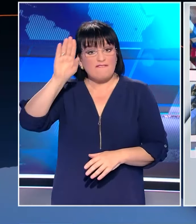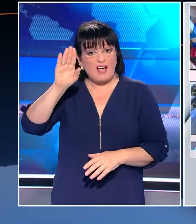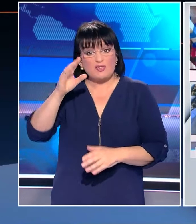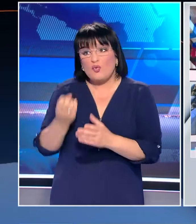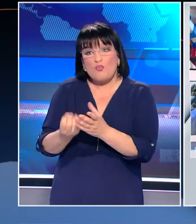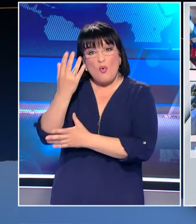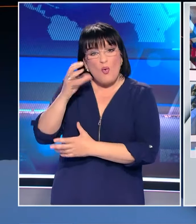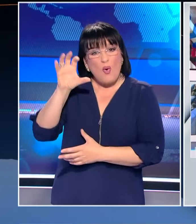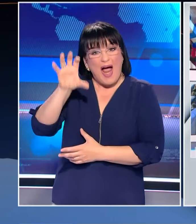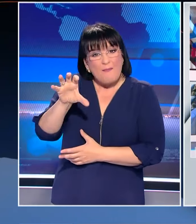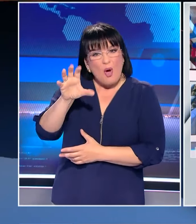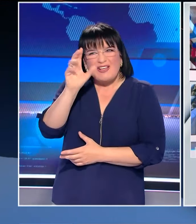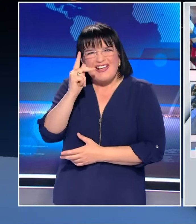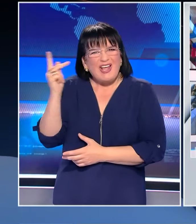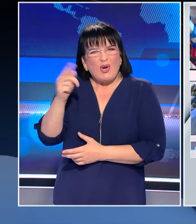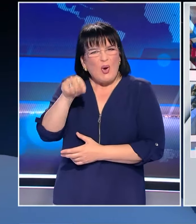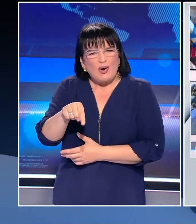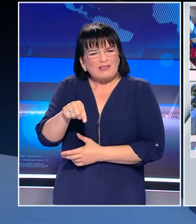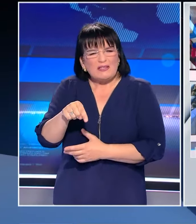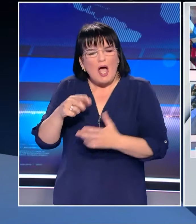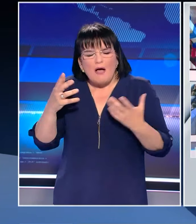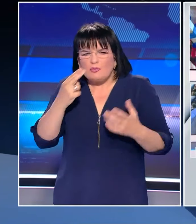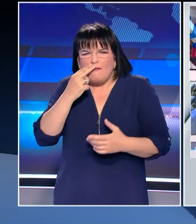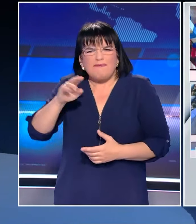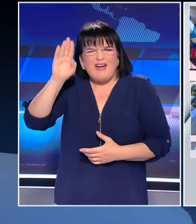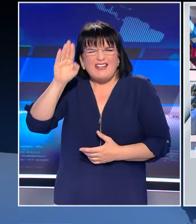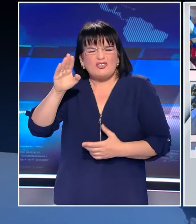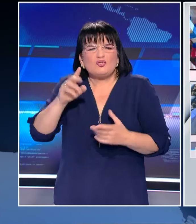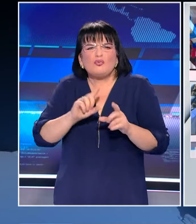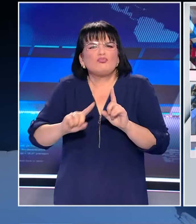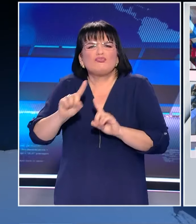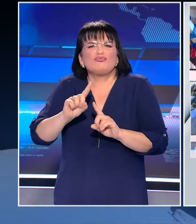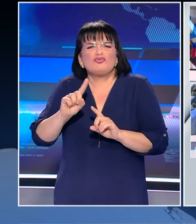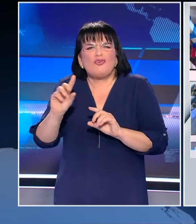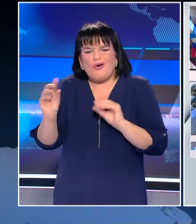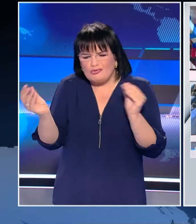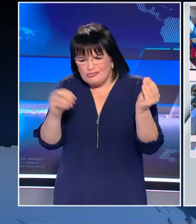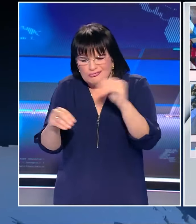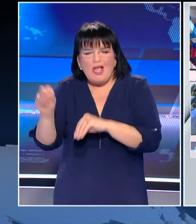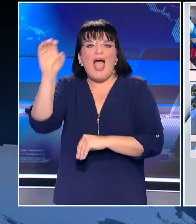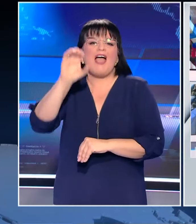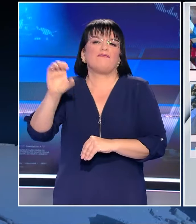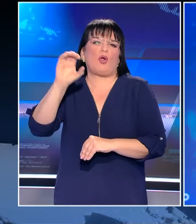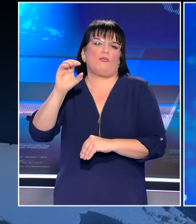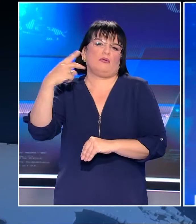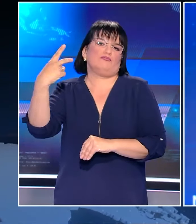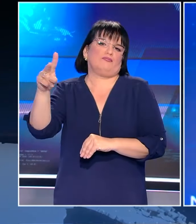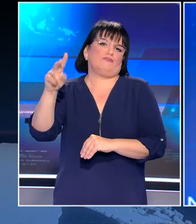στη σύγχρονη εποχή θα έλεγα ότι αυτό το τέρας του φασισμού το ταΐζει η ίδια η Ευρωπαϊκή Ένωση με τις πολιτικές της.